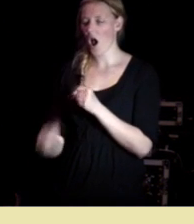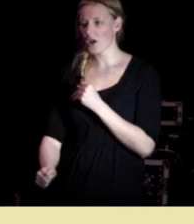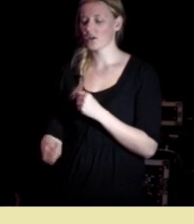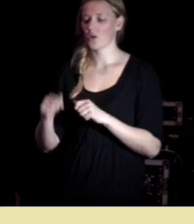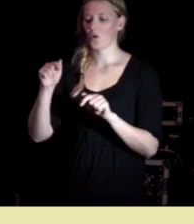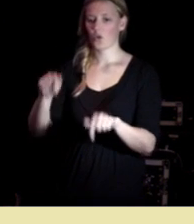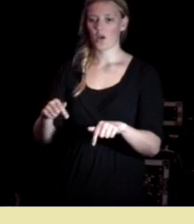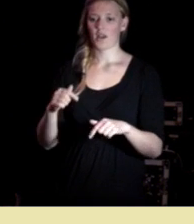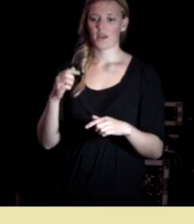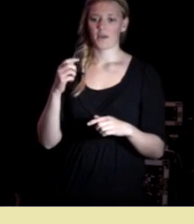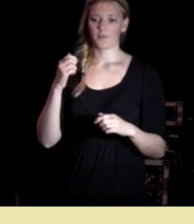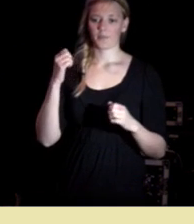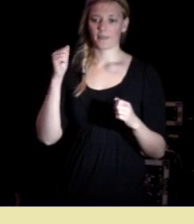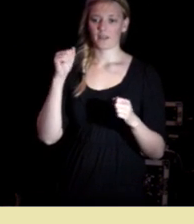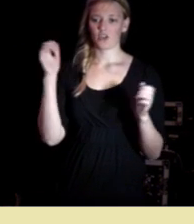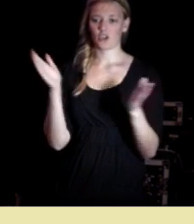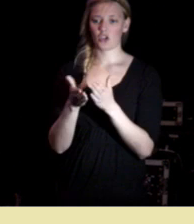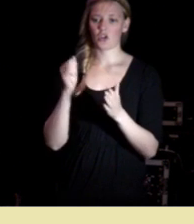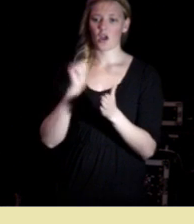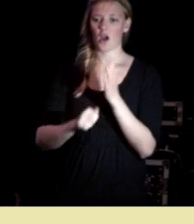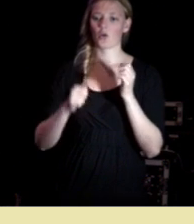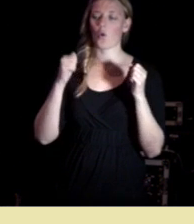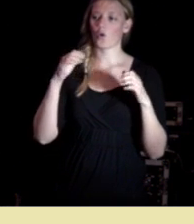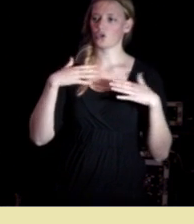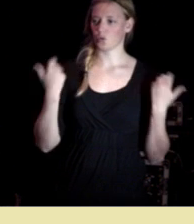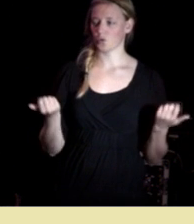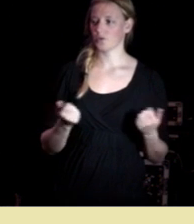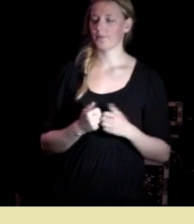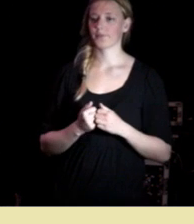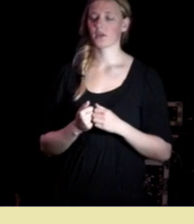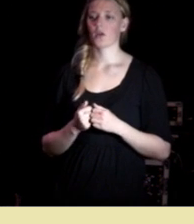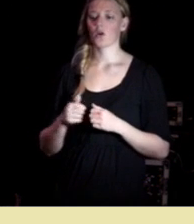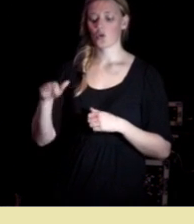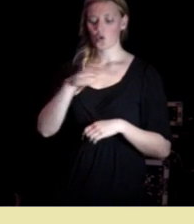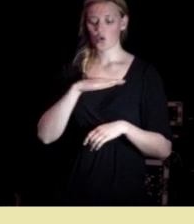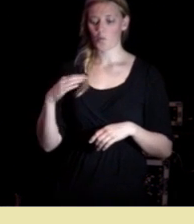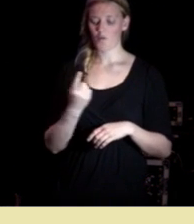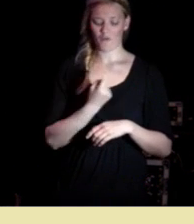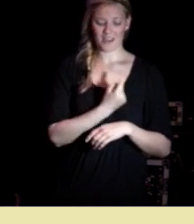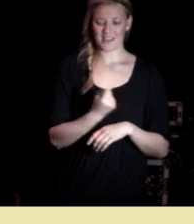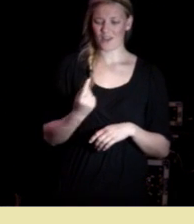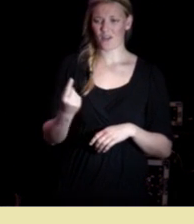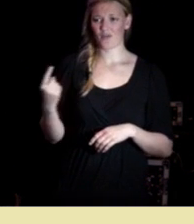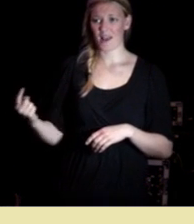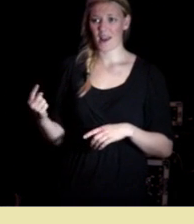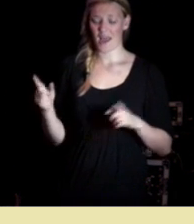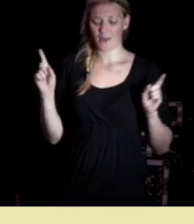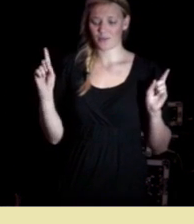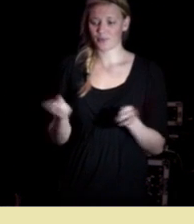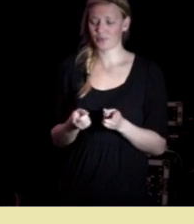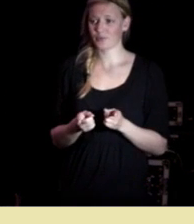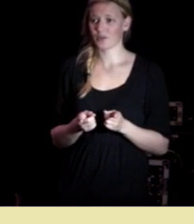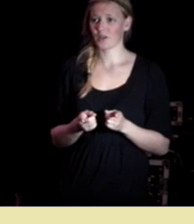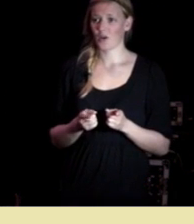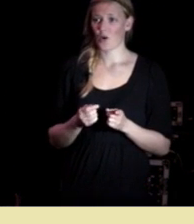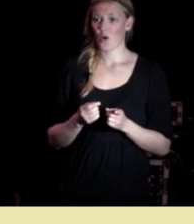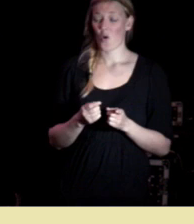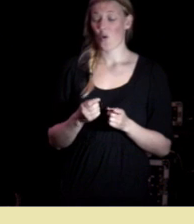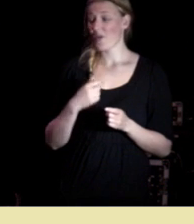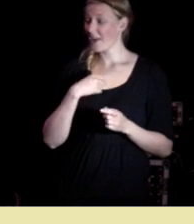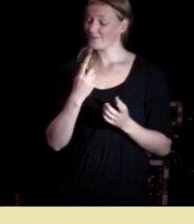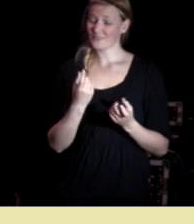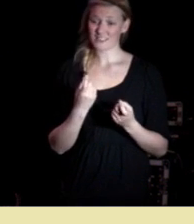nok større rommet for det individuelle er nok innskrenket og det er fristen å si